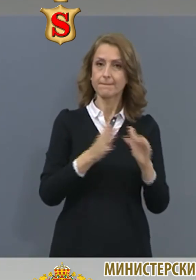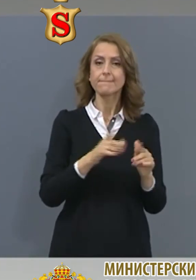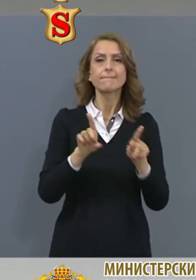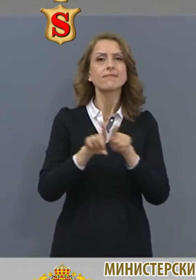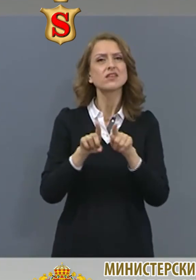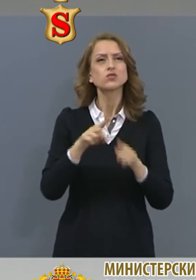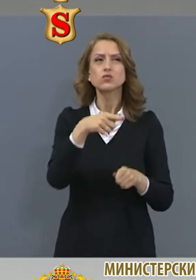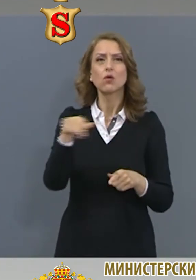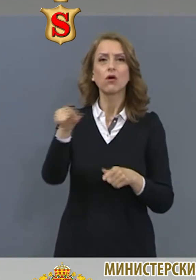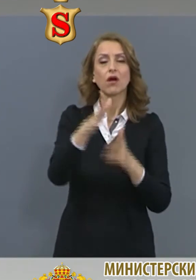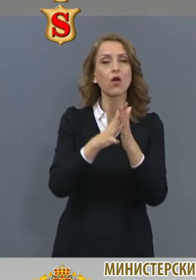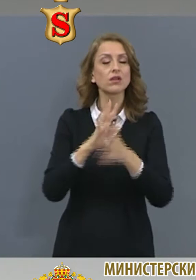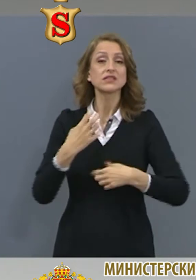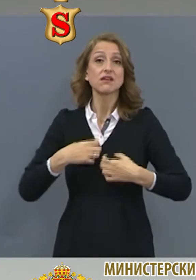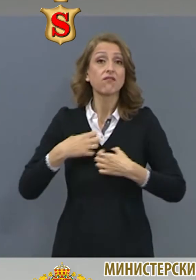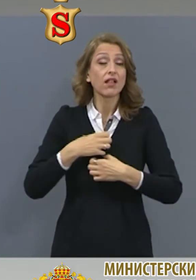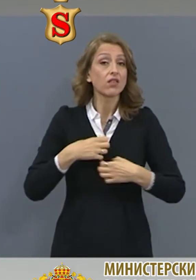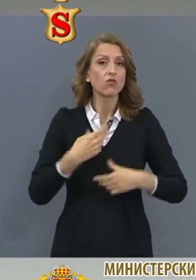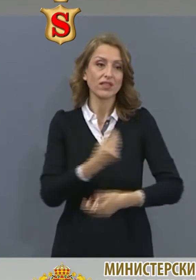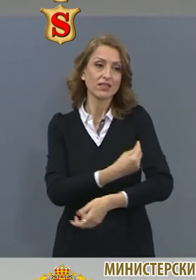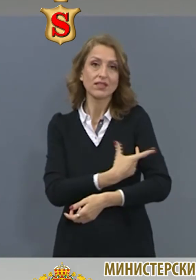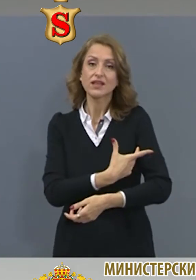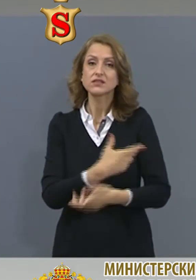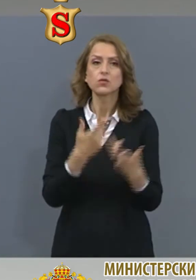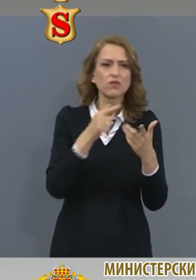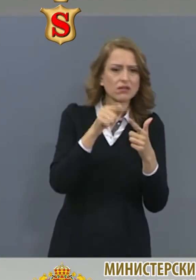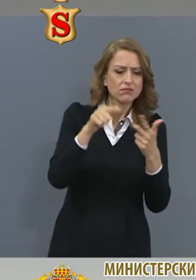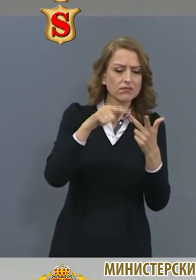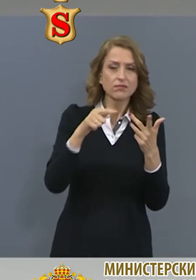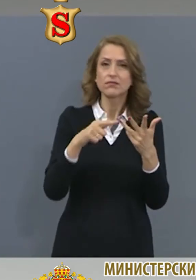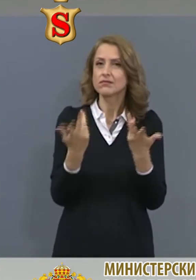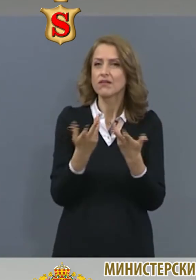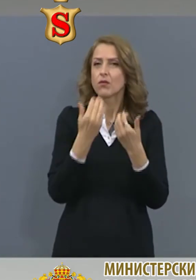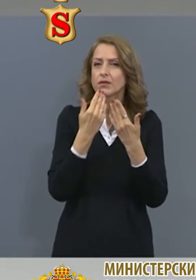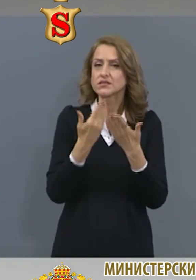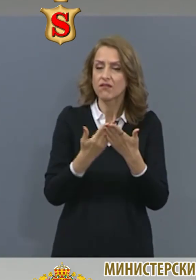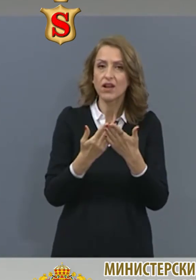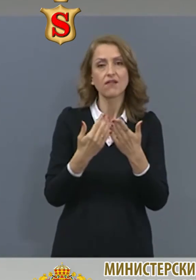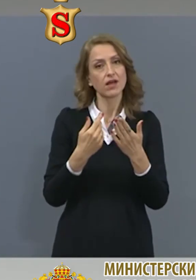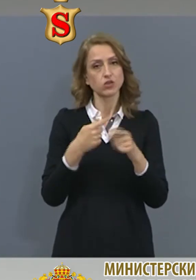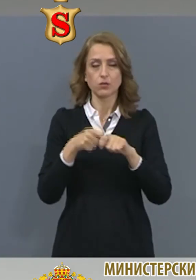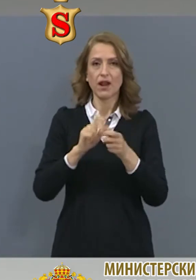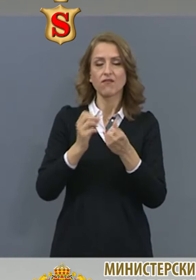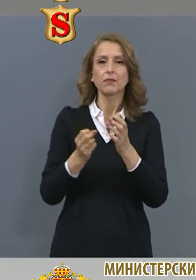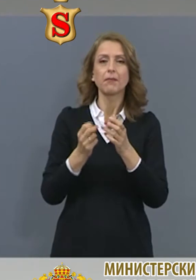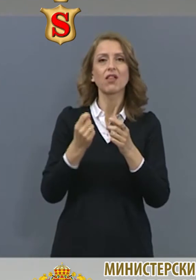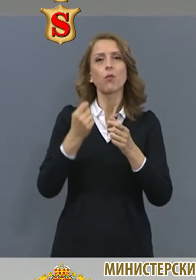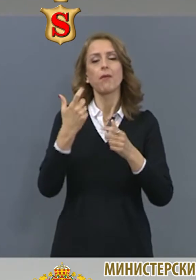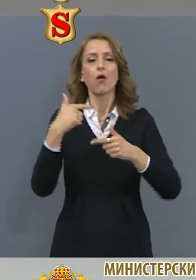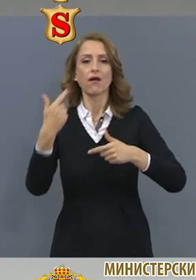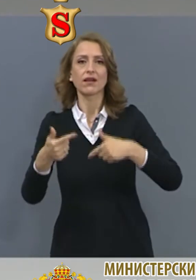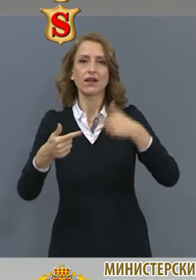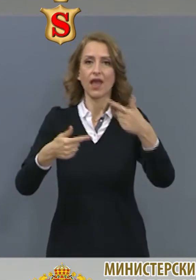немалко хора според това, което виждаме в интернет, тя ще се обновява малко по-нарядко. Ще